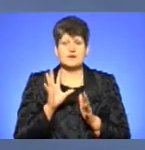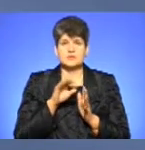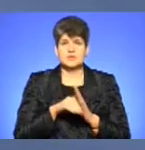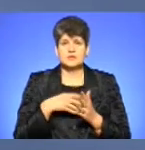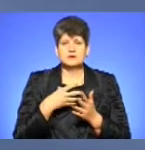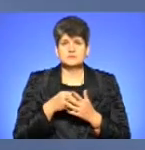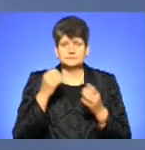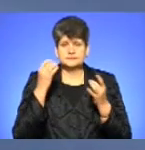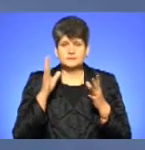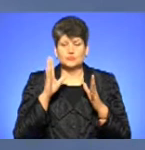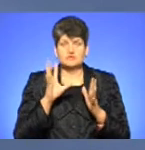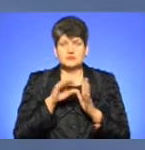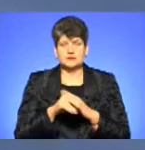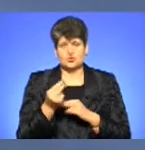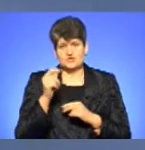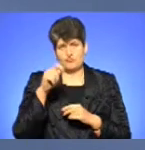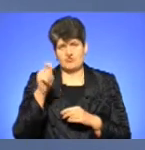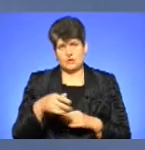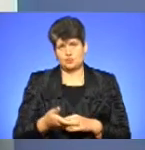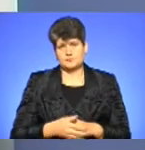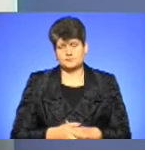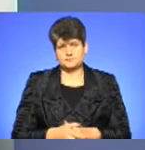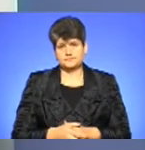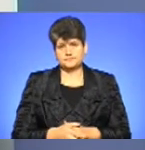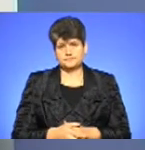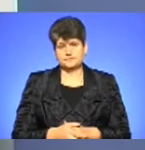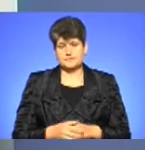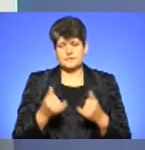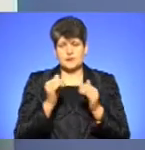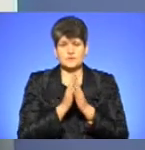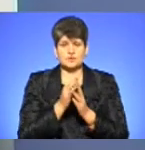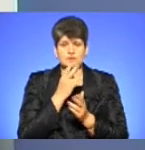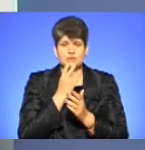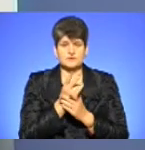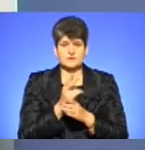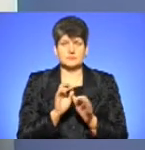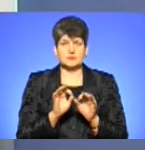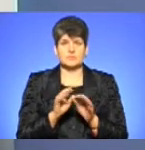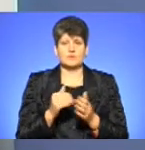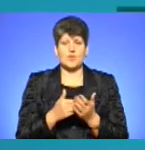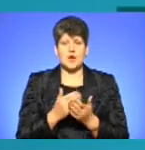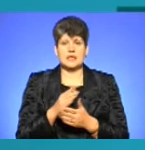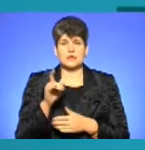культуру, він вкладатиме гроші в війну. Зараз прошу подивитися коментар політолога.